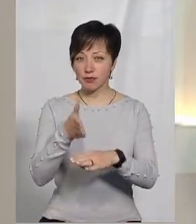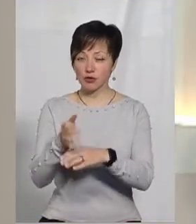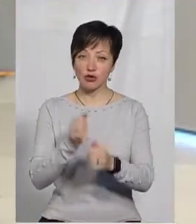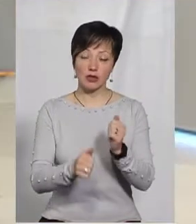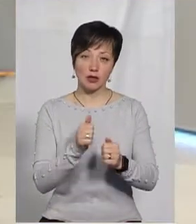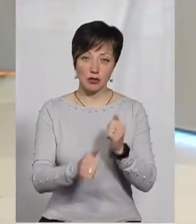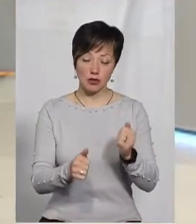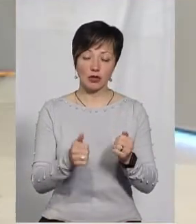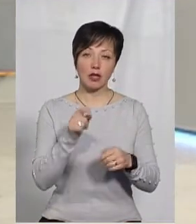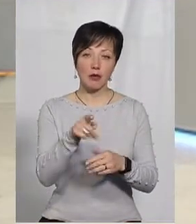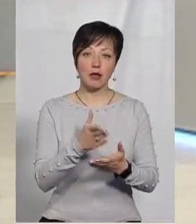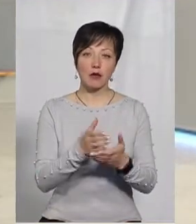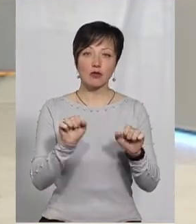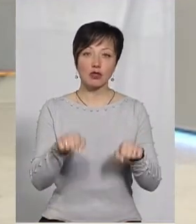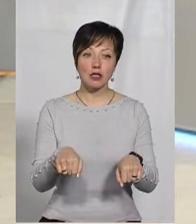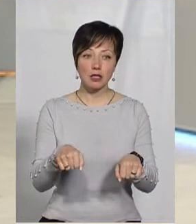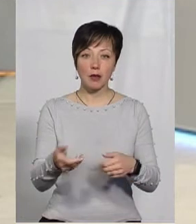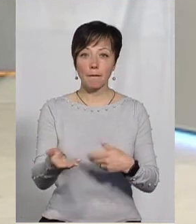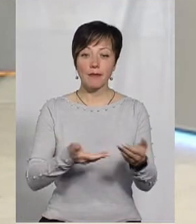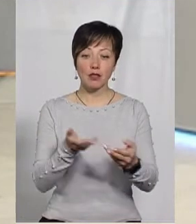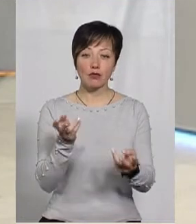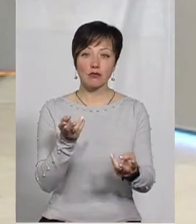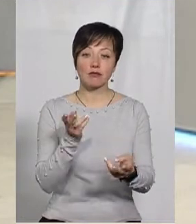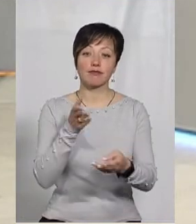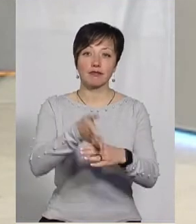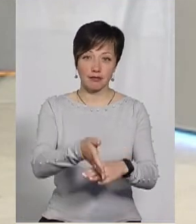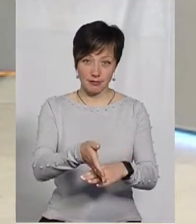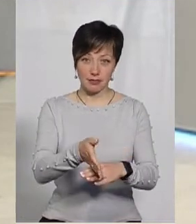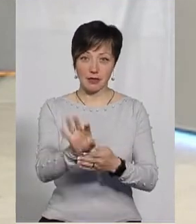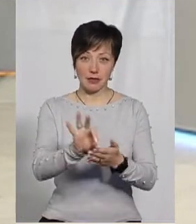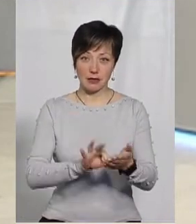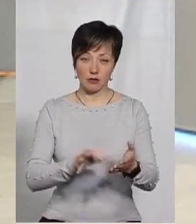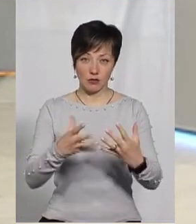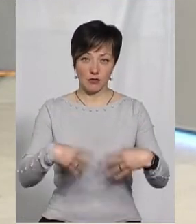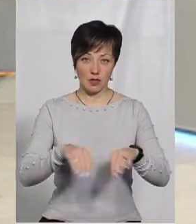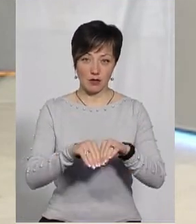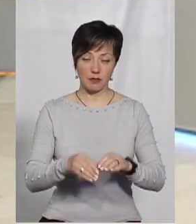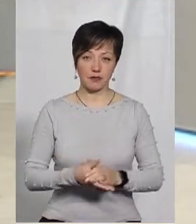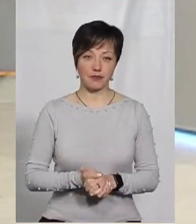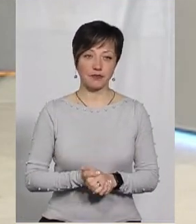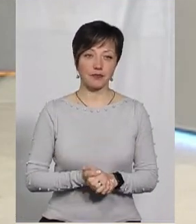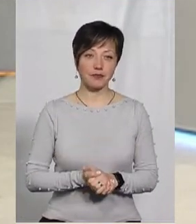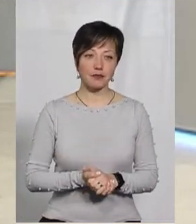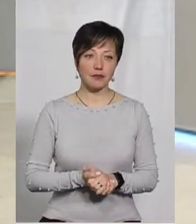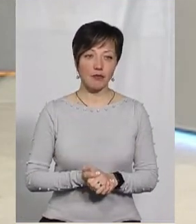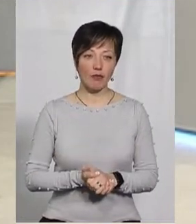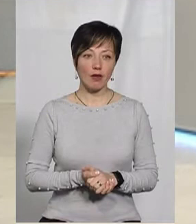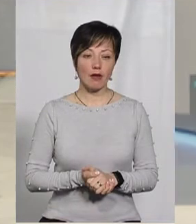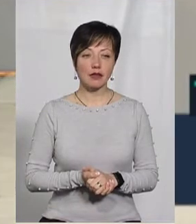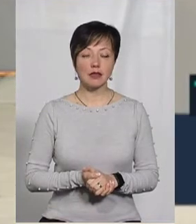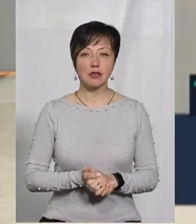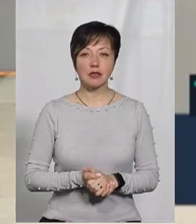їх частіше? По крайній мірі, там є можливість пішого візиту. Тобто, є більш такий дотичний.